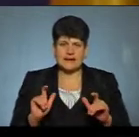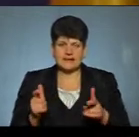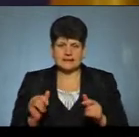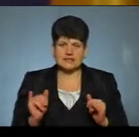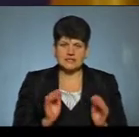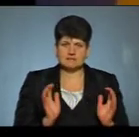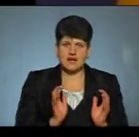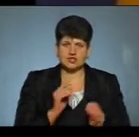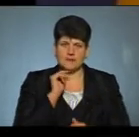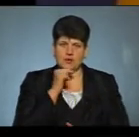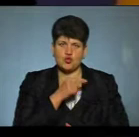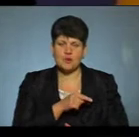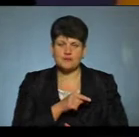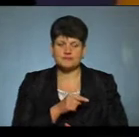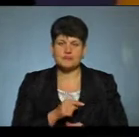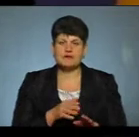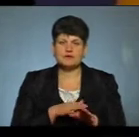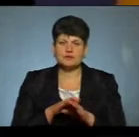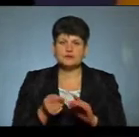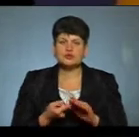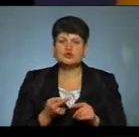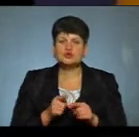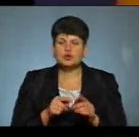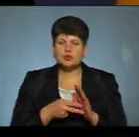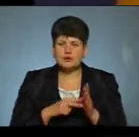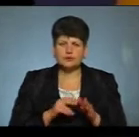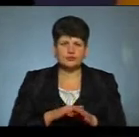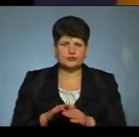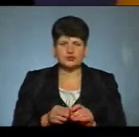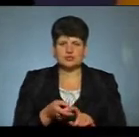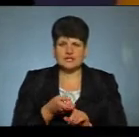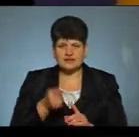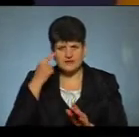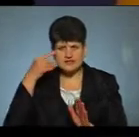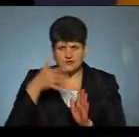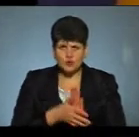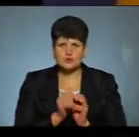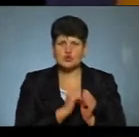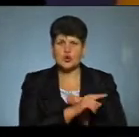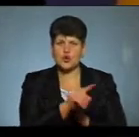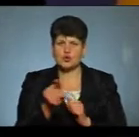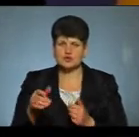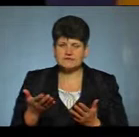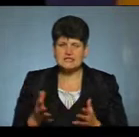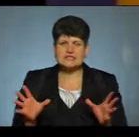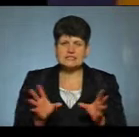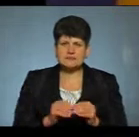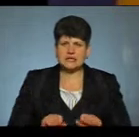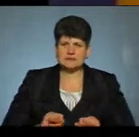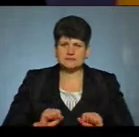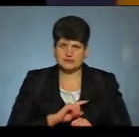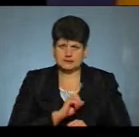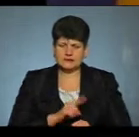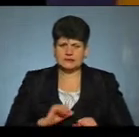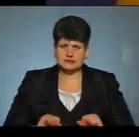збереженням економіки. Реалізація цього плану цілком залежить від свідомості кожного з вас. Спільними зусиллями ми